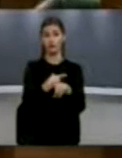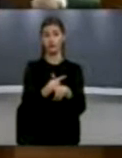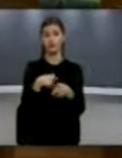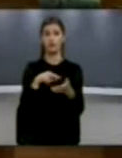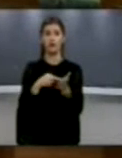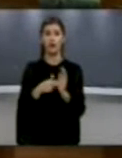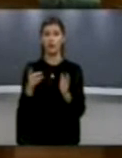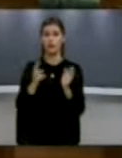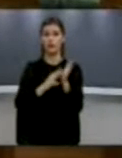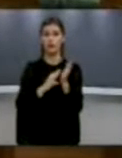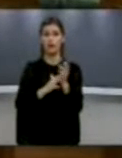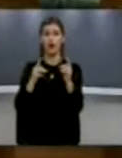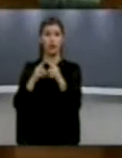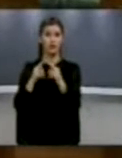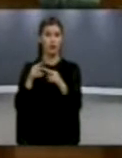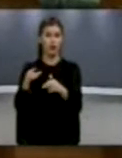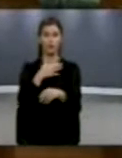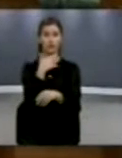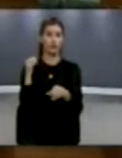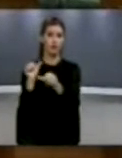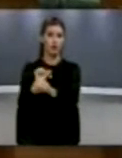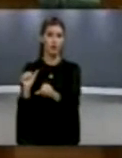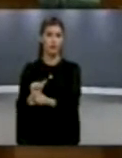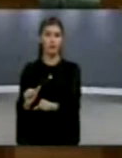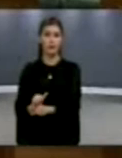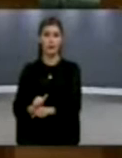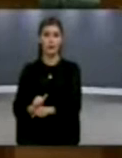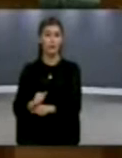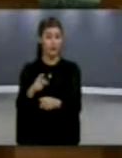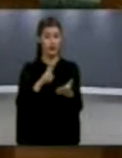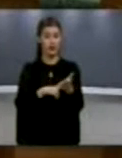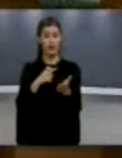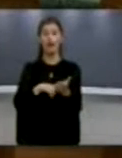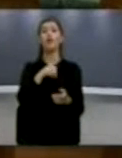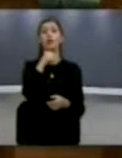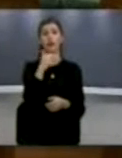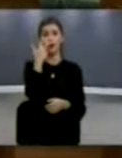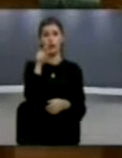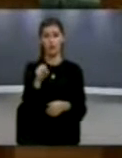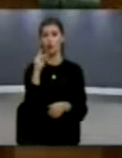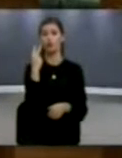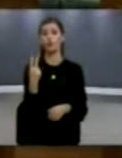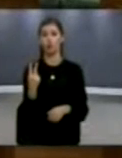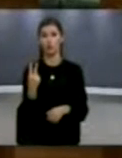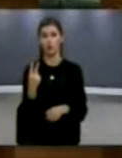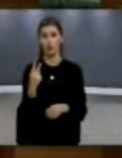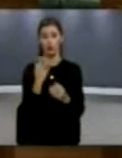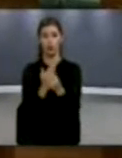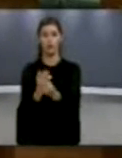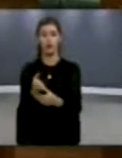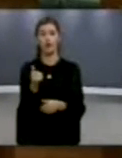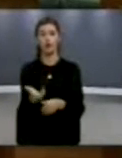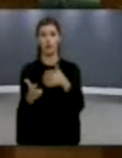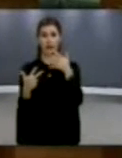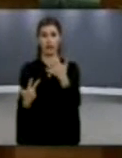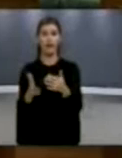i cili përndryshë është me përplot për drejtësi. Në nenin 3.2 të aneksit 8 të quajtur sektori i siguris, në plan në ahtisarit